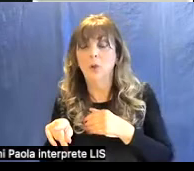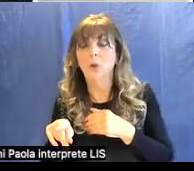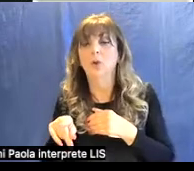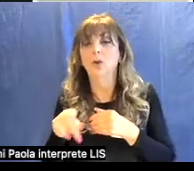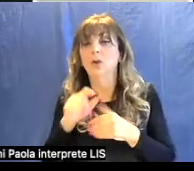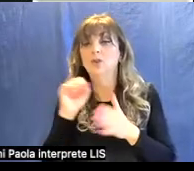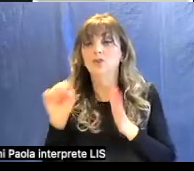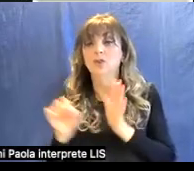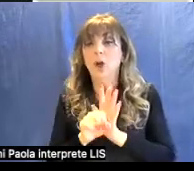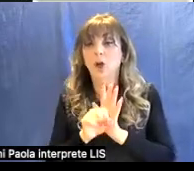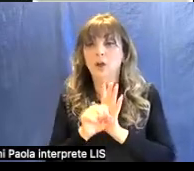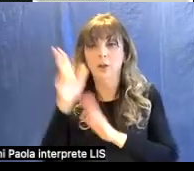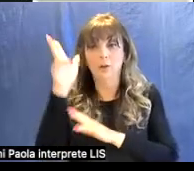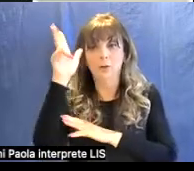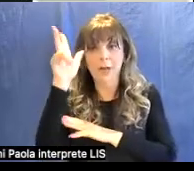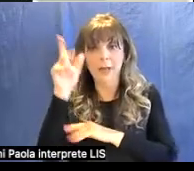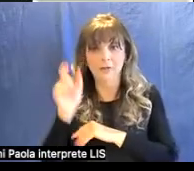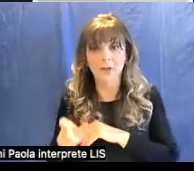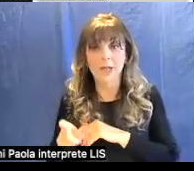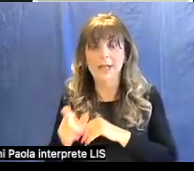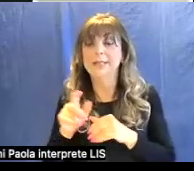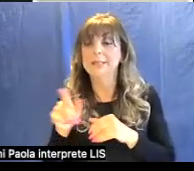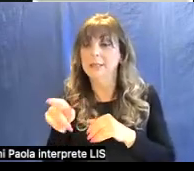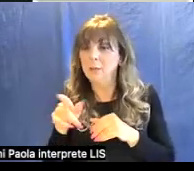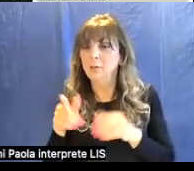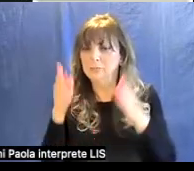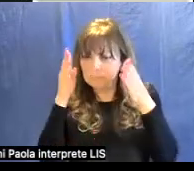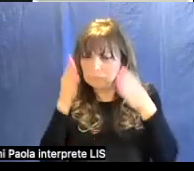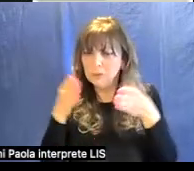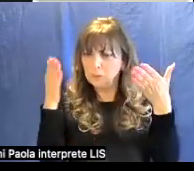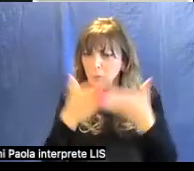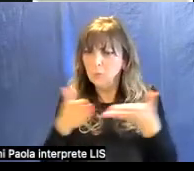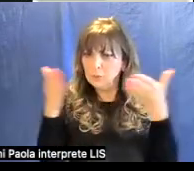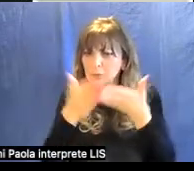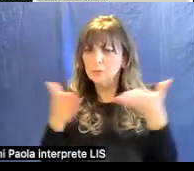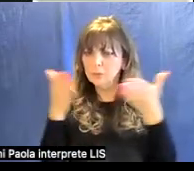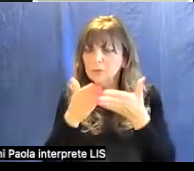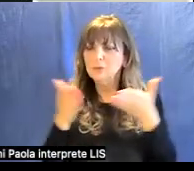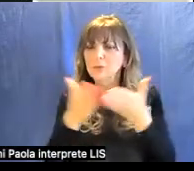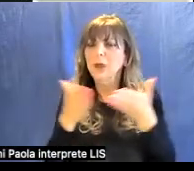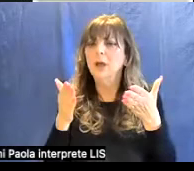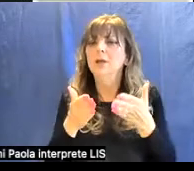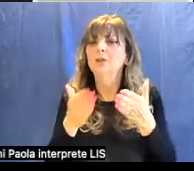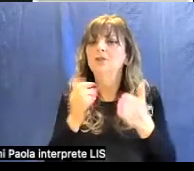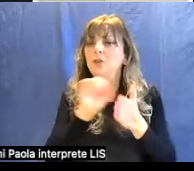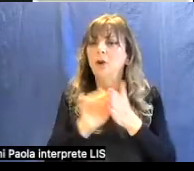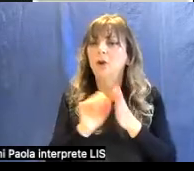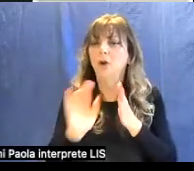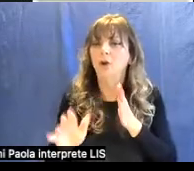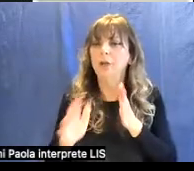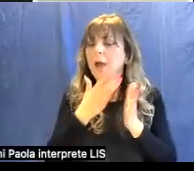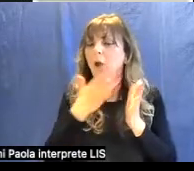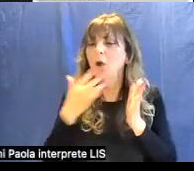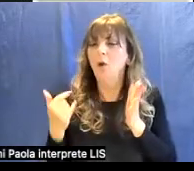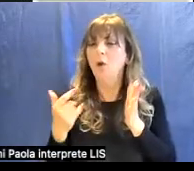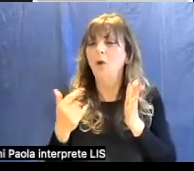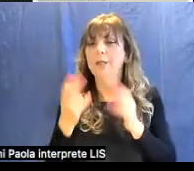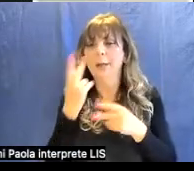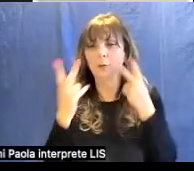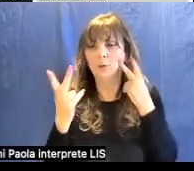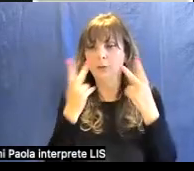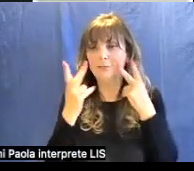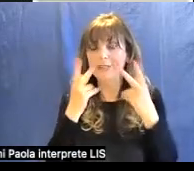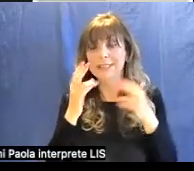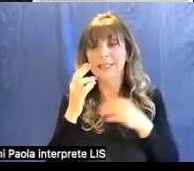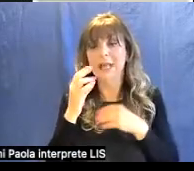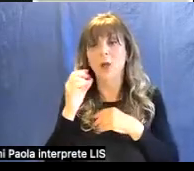francese che si è occupato moltissimo di della storia dei colori dal punto di vista sociale e culturale